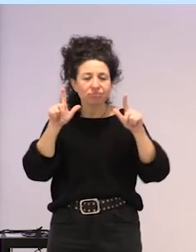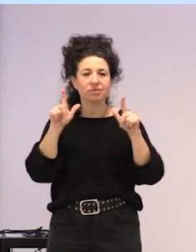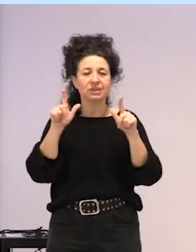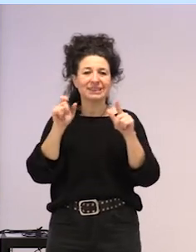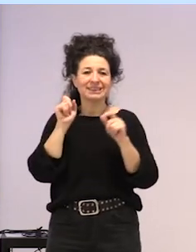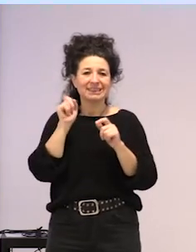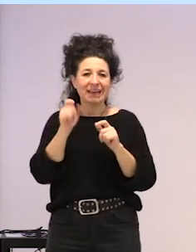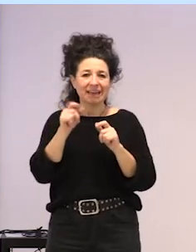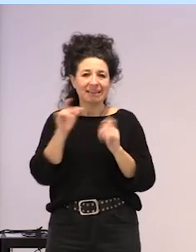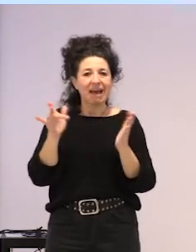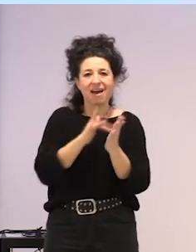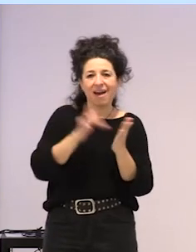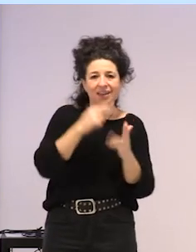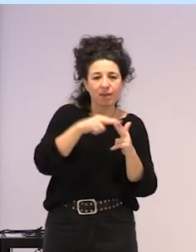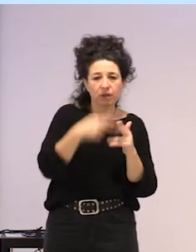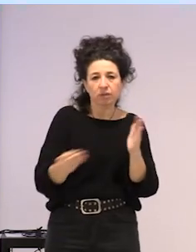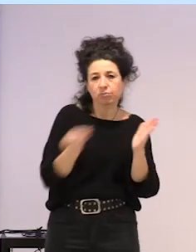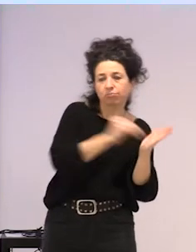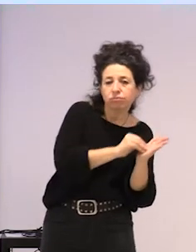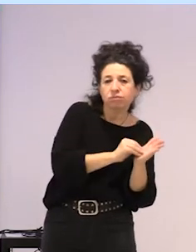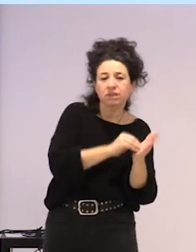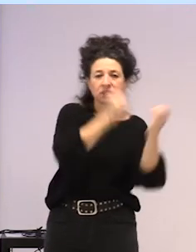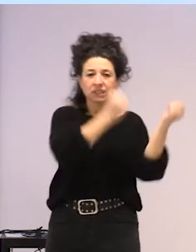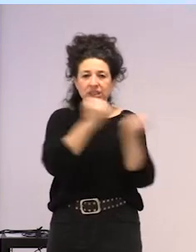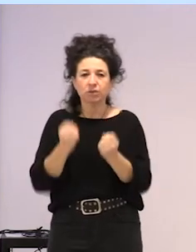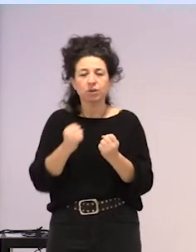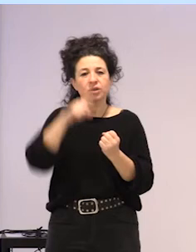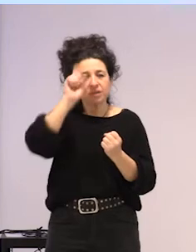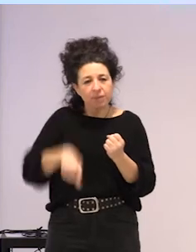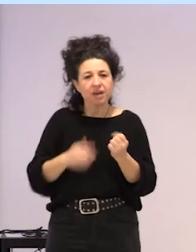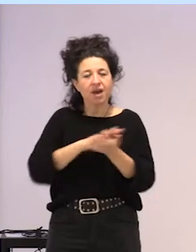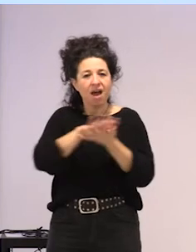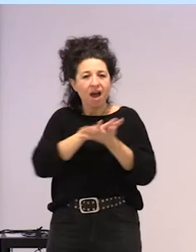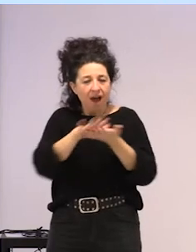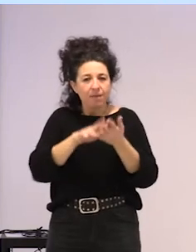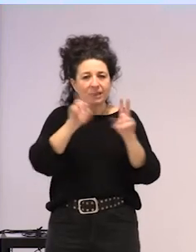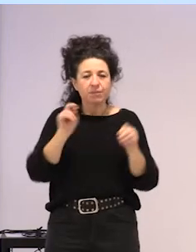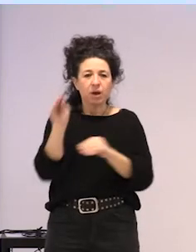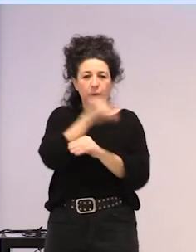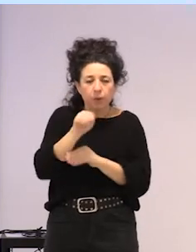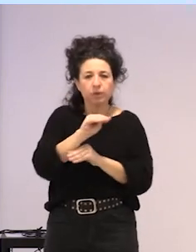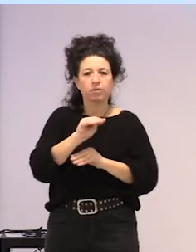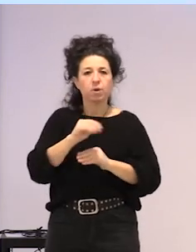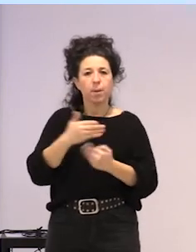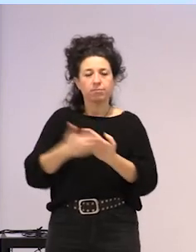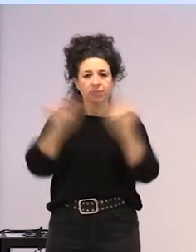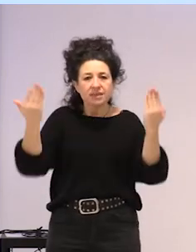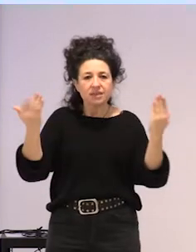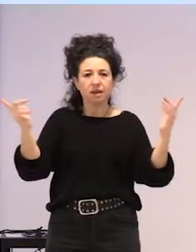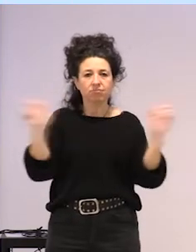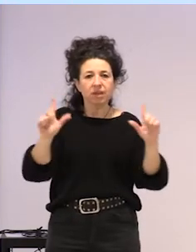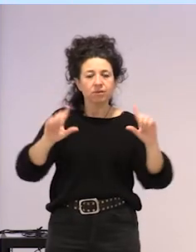politikoaren maiganean, instituzioek zaintzaren inguruan itzegiten dute, komunikabideetan zaintzaren inguruan itzegiten da,